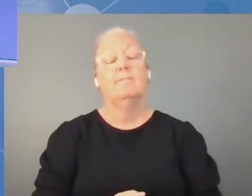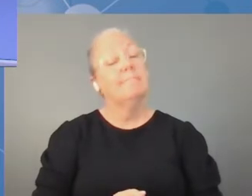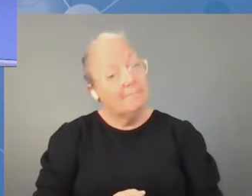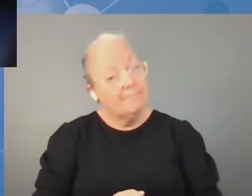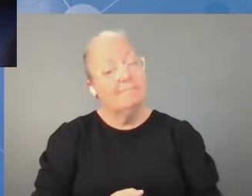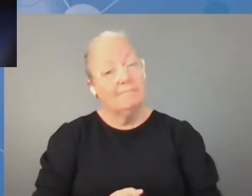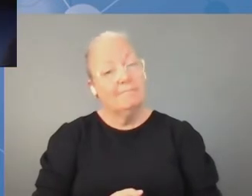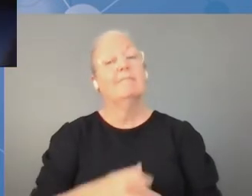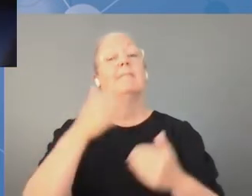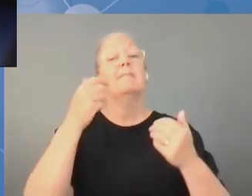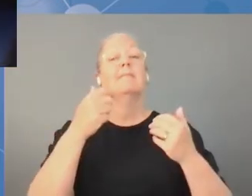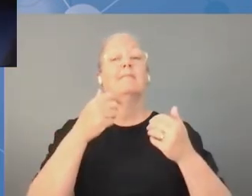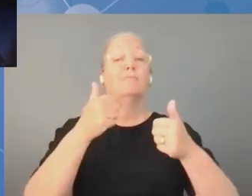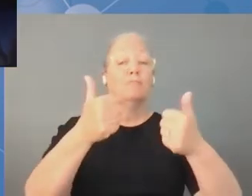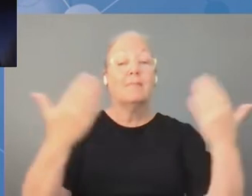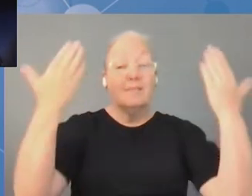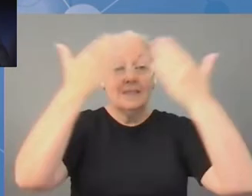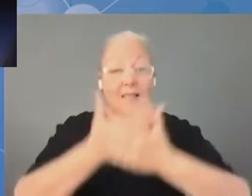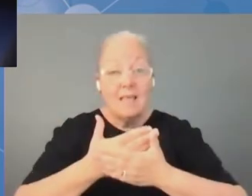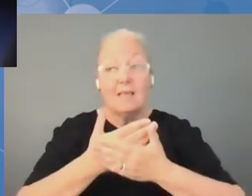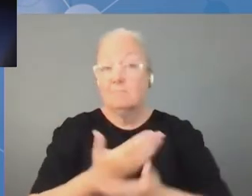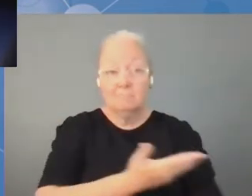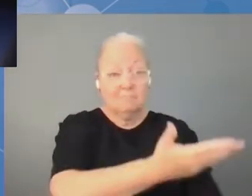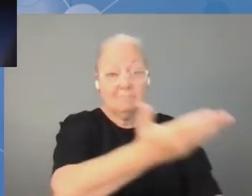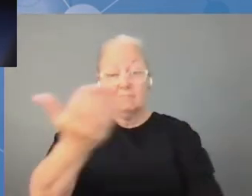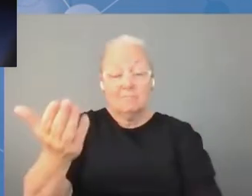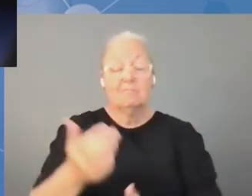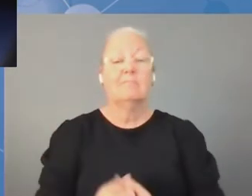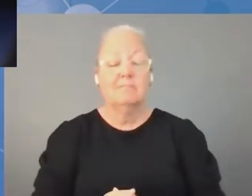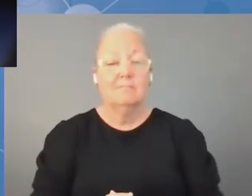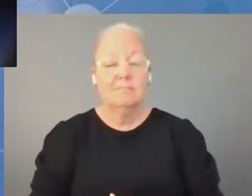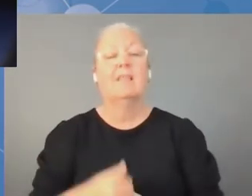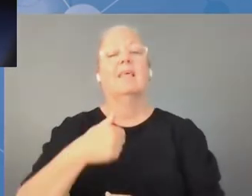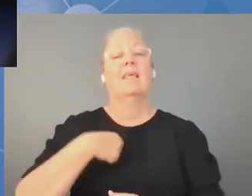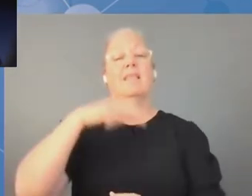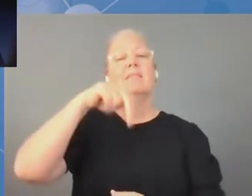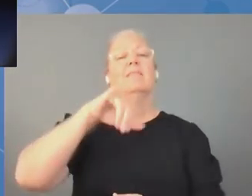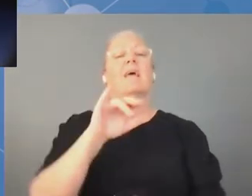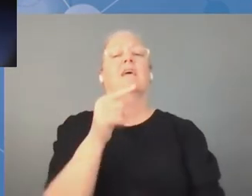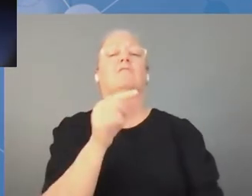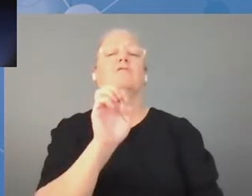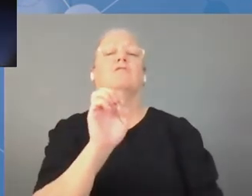Dzień dobry wszystkim. Będę mówić po francusku.